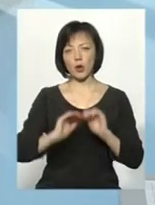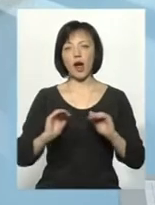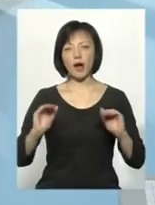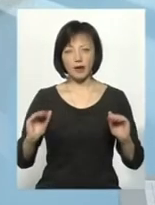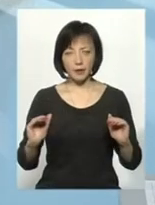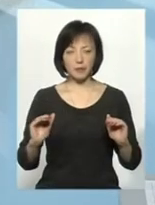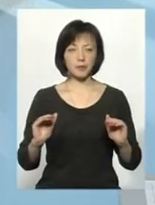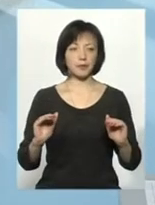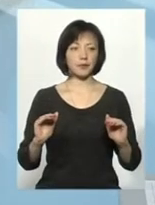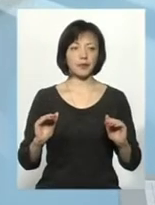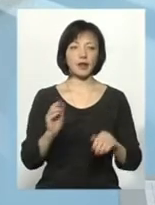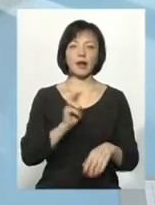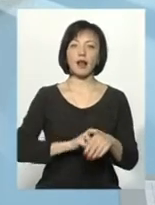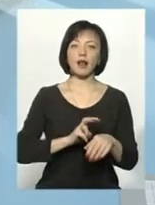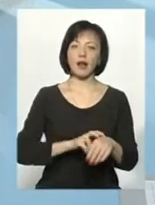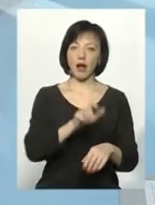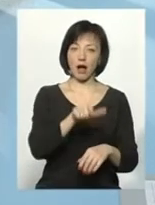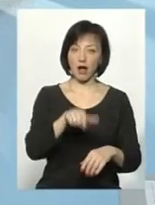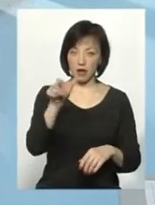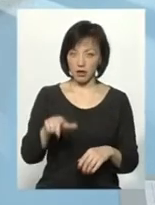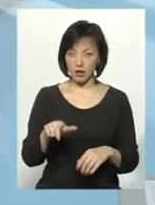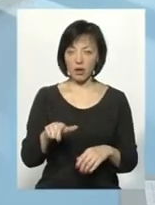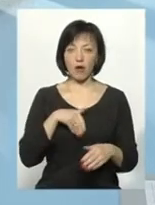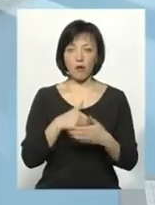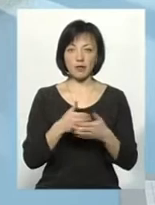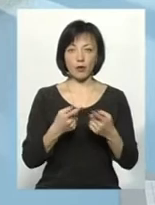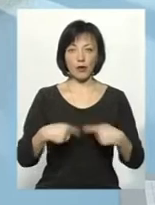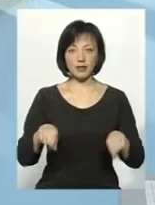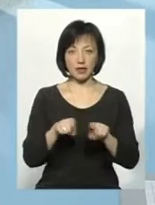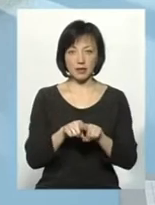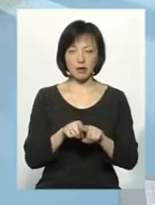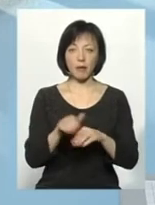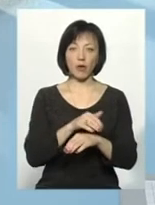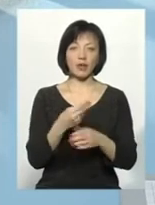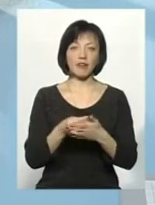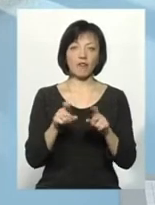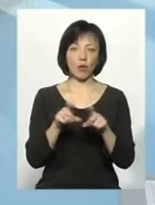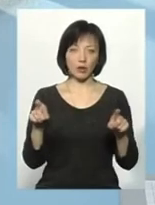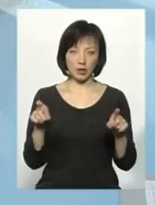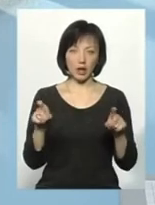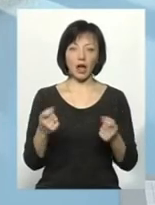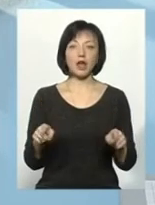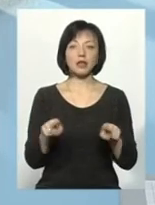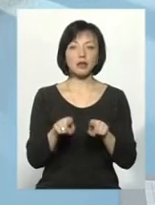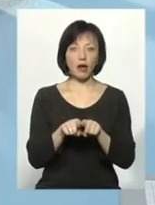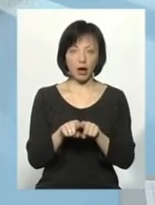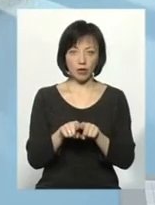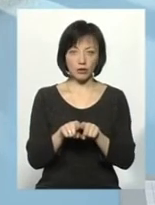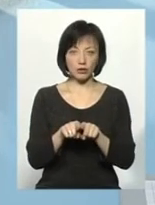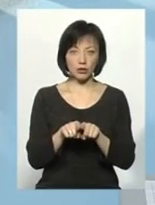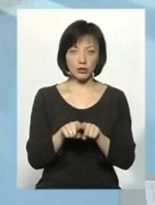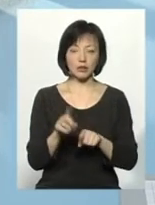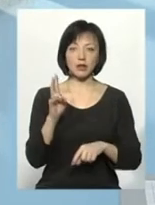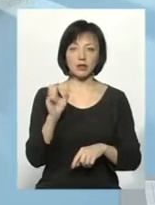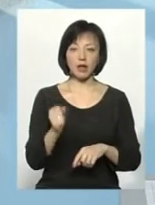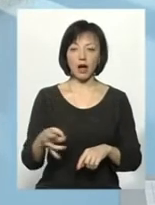лікарі, громадські організації, благодійні фонди. Також на